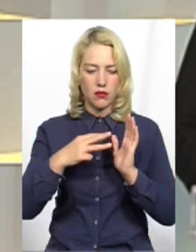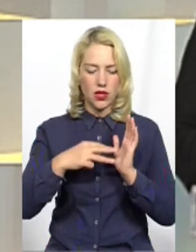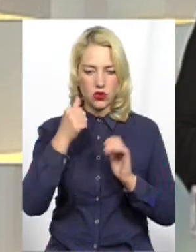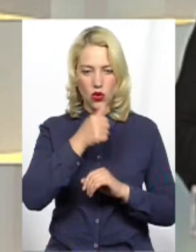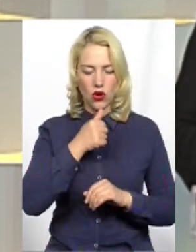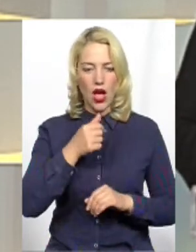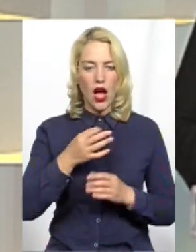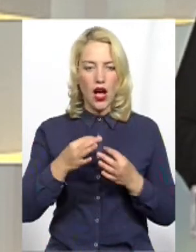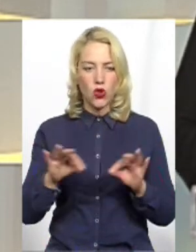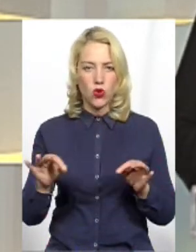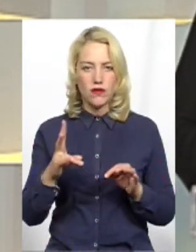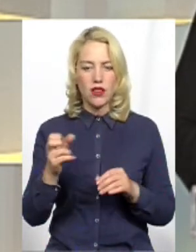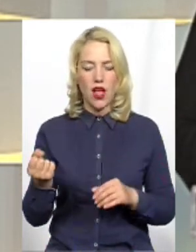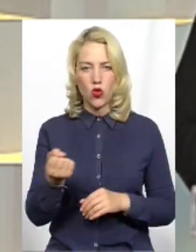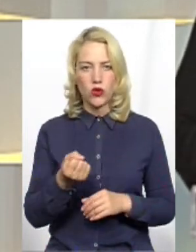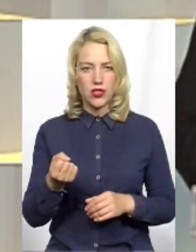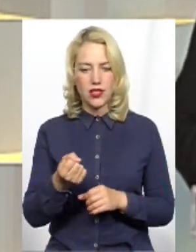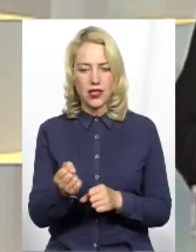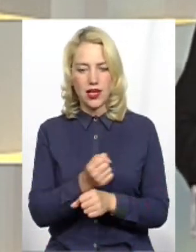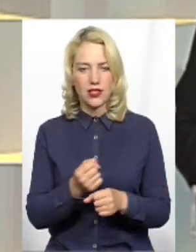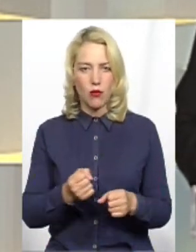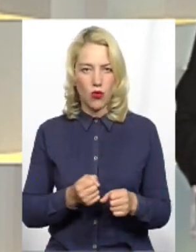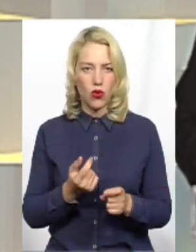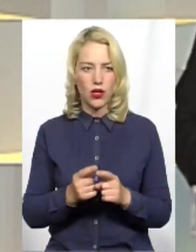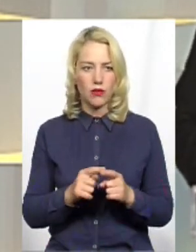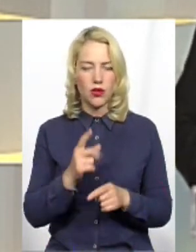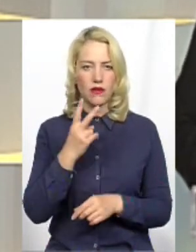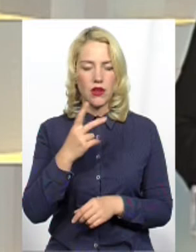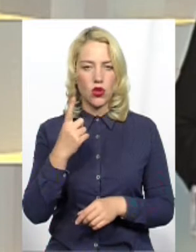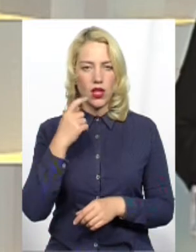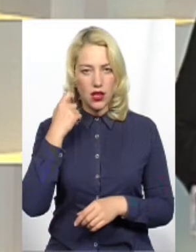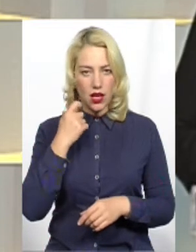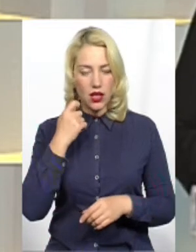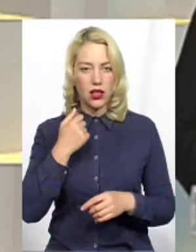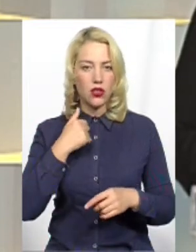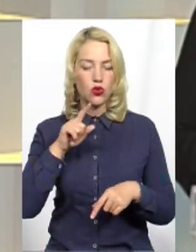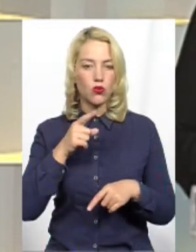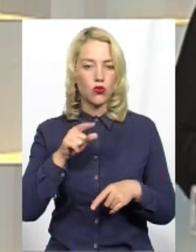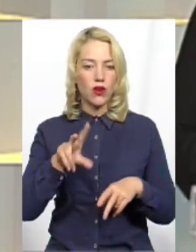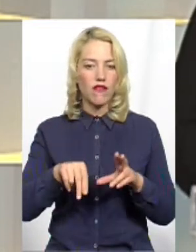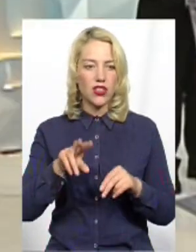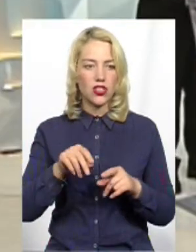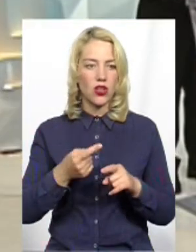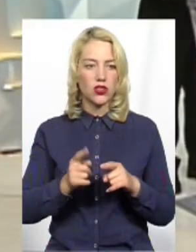людина може отримати лише в 21 рік. Тому я вважаю, що це досить такий